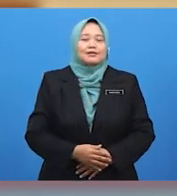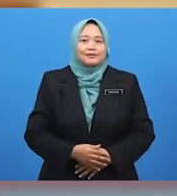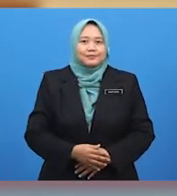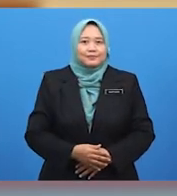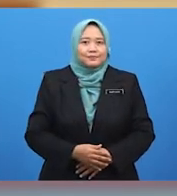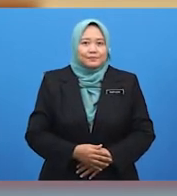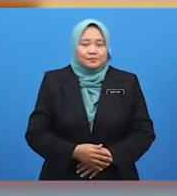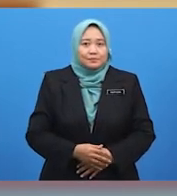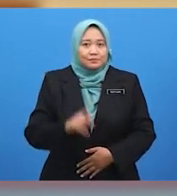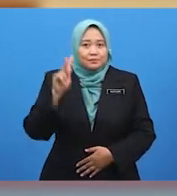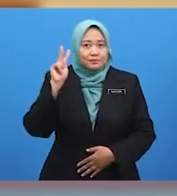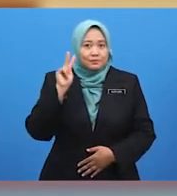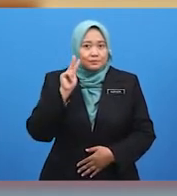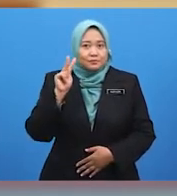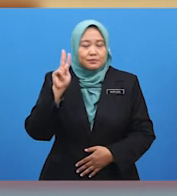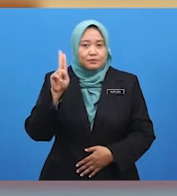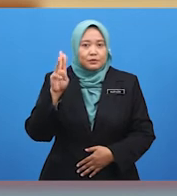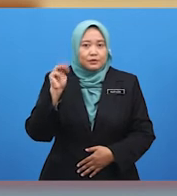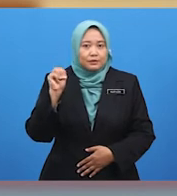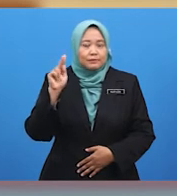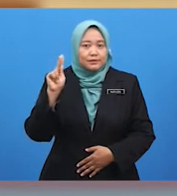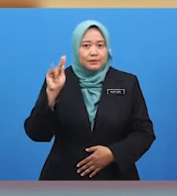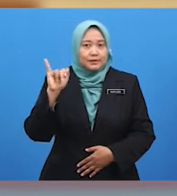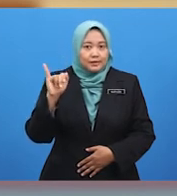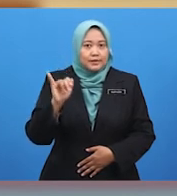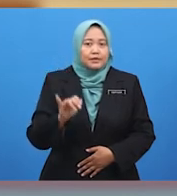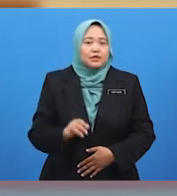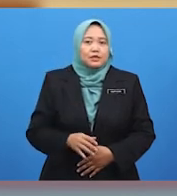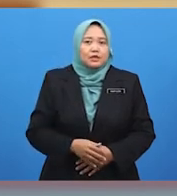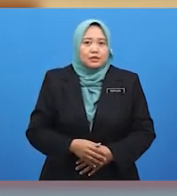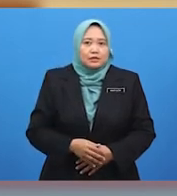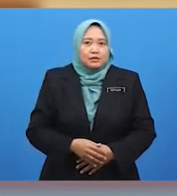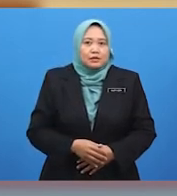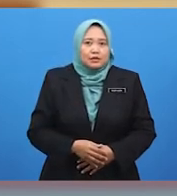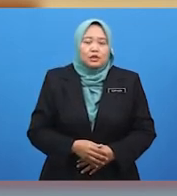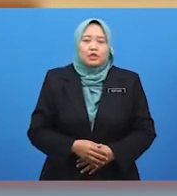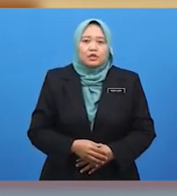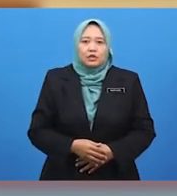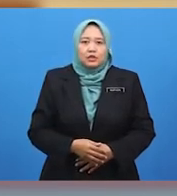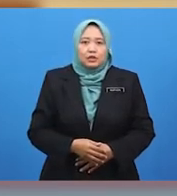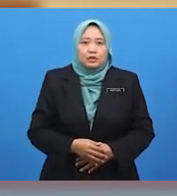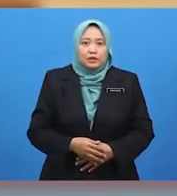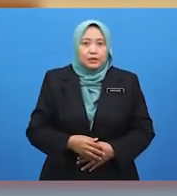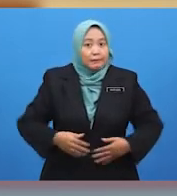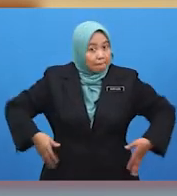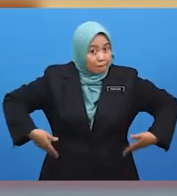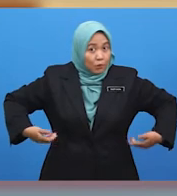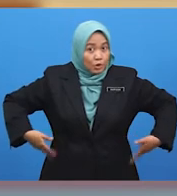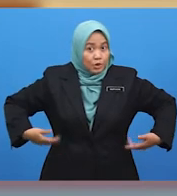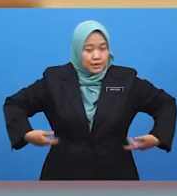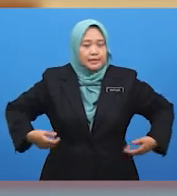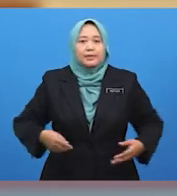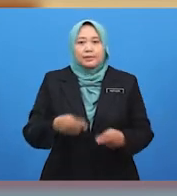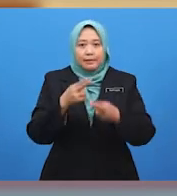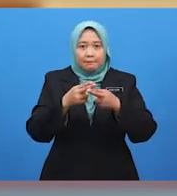Hai, kawan-kawan. Nama saya Kumki. Saya teringin sangat untuk mengikuti kelas pada hari